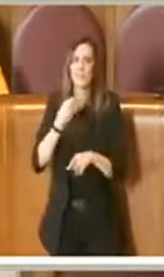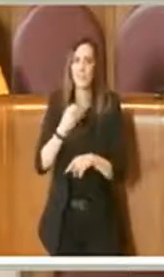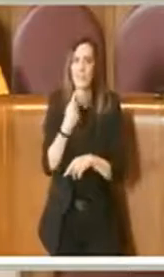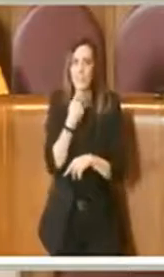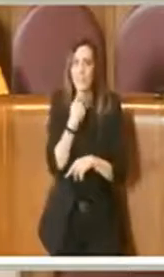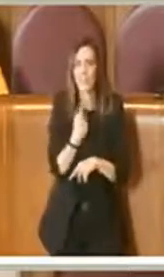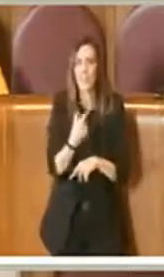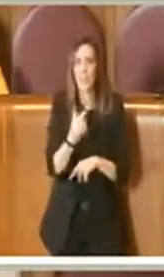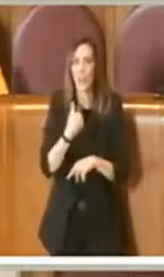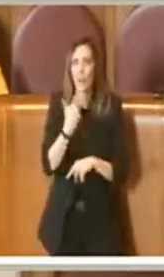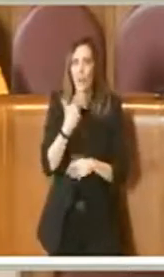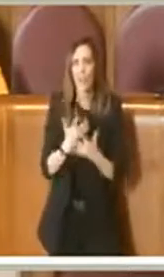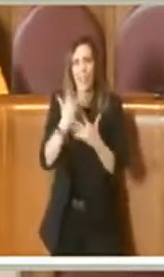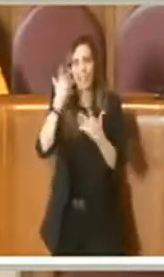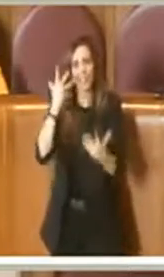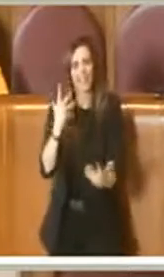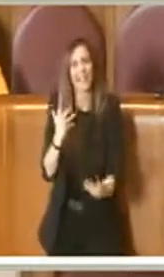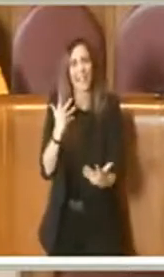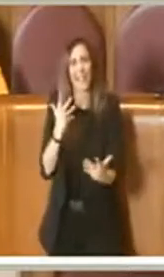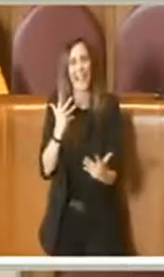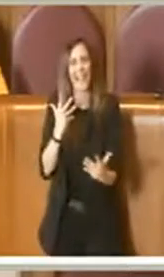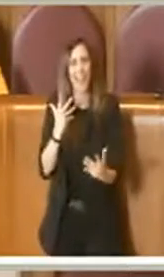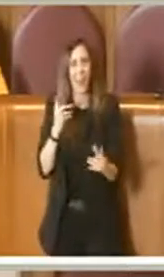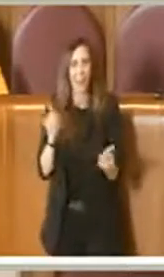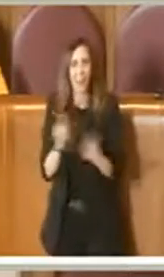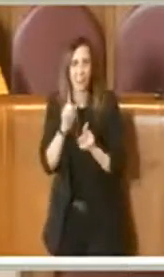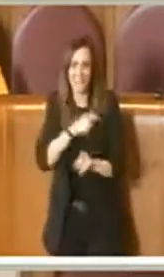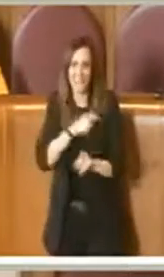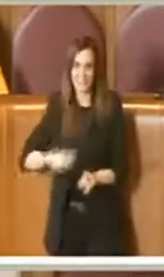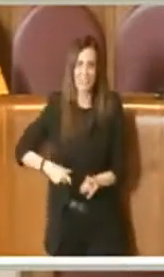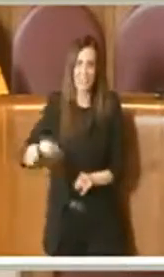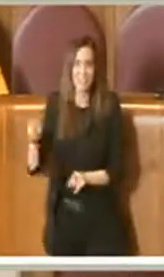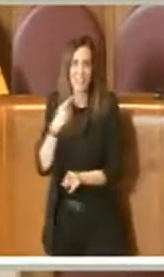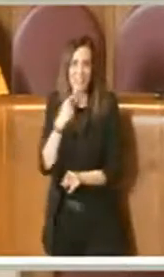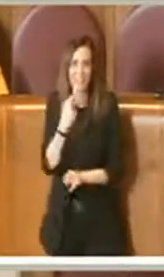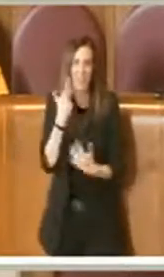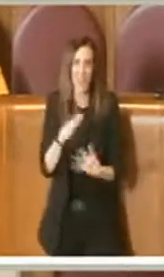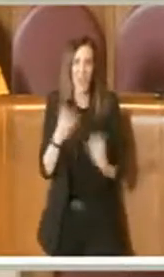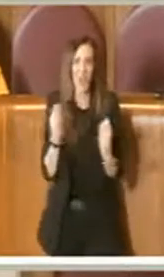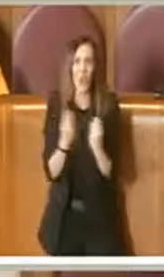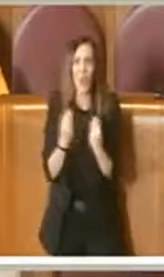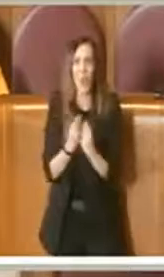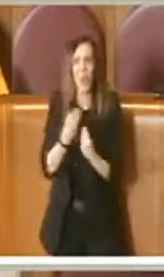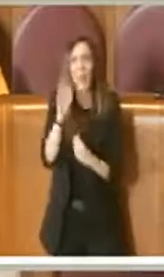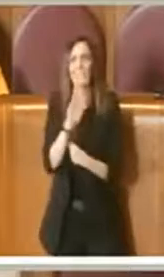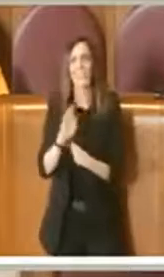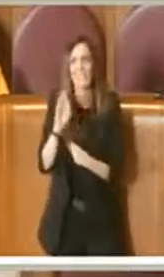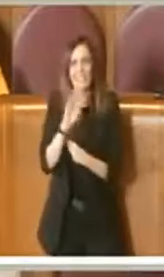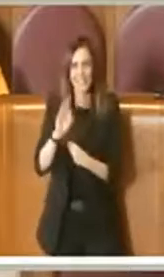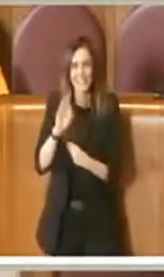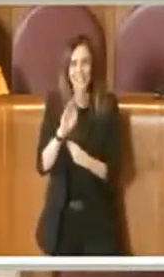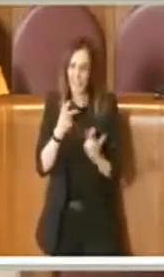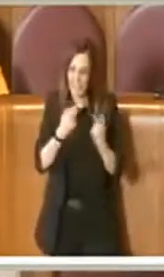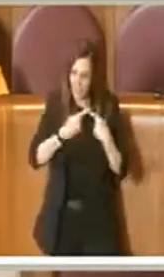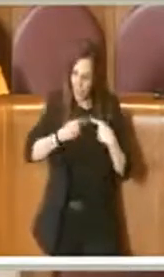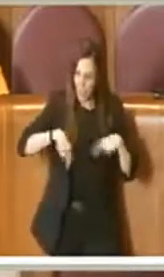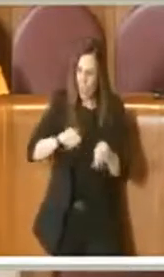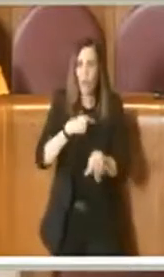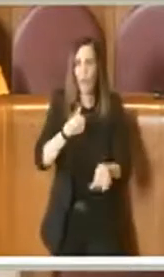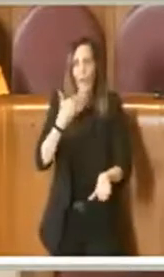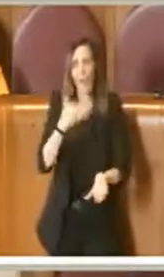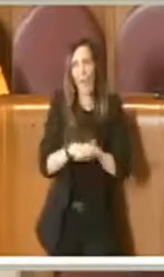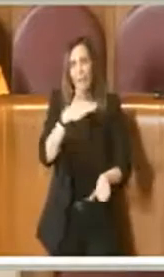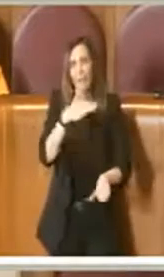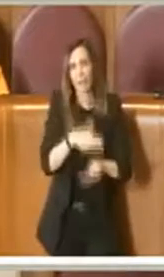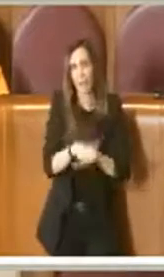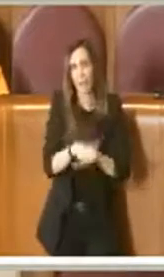vorrei sottolineare, un po' come ha detto la sindaca, anche il collega Fassina, Noi abbiamo un'esperienza a